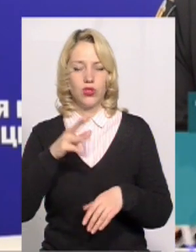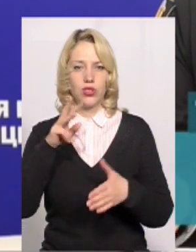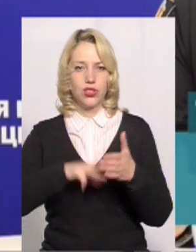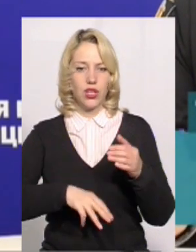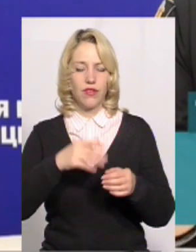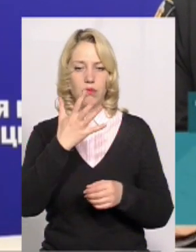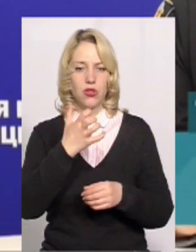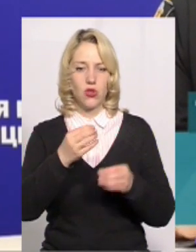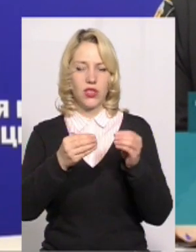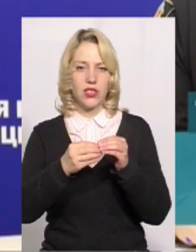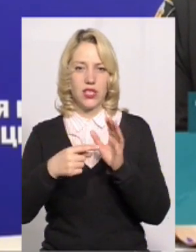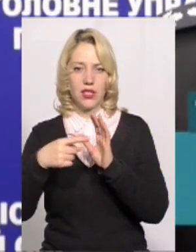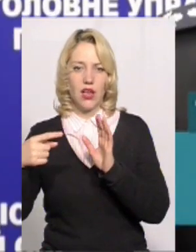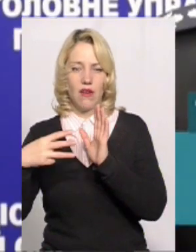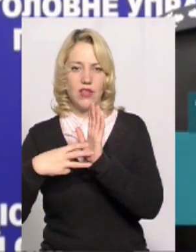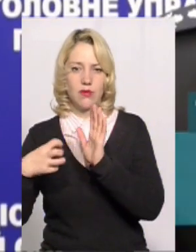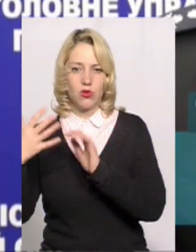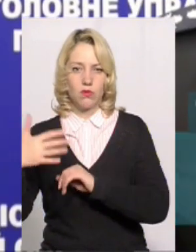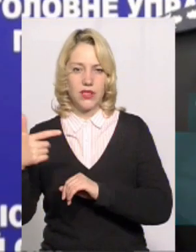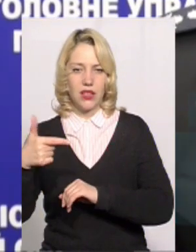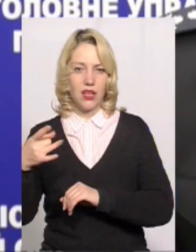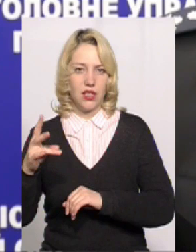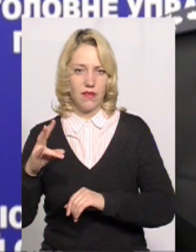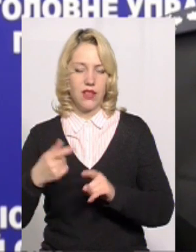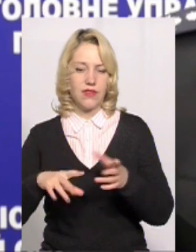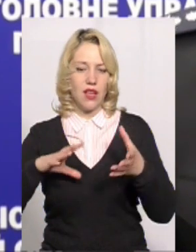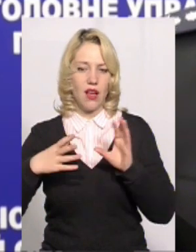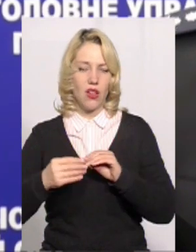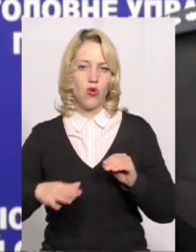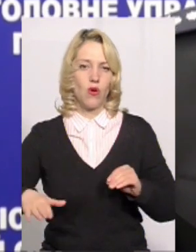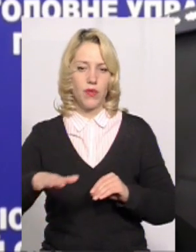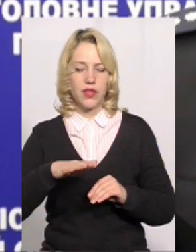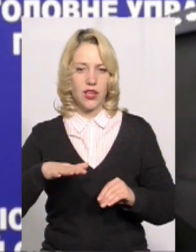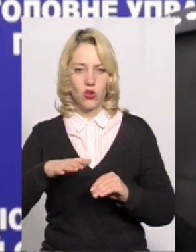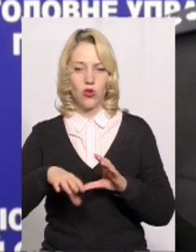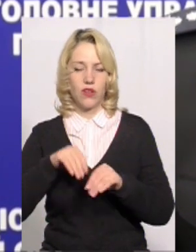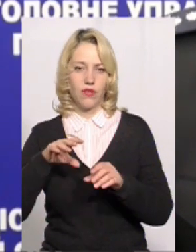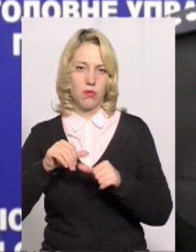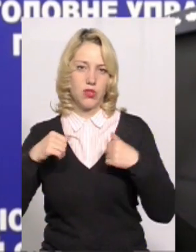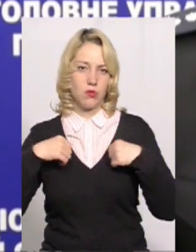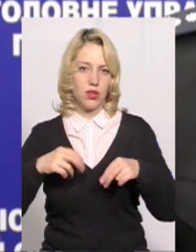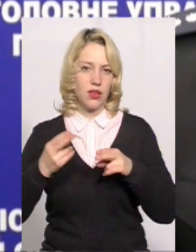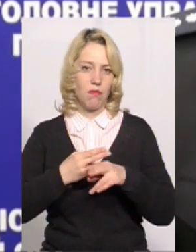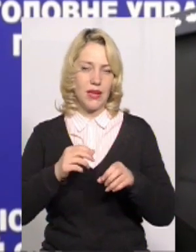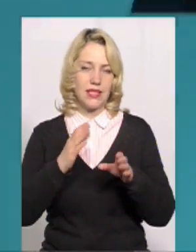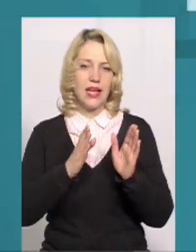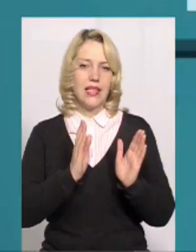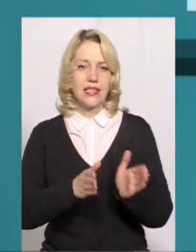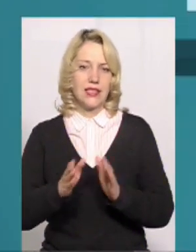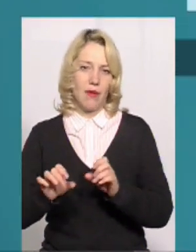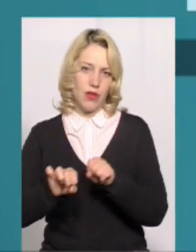до 850 гривень. Загалом вибори на території Хмельницької області проходять спокійно, без системних порушень.